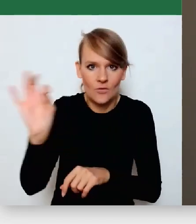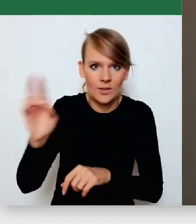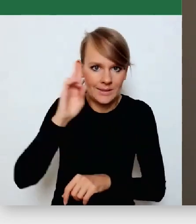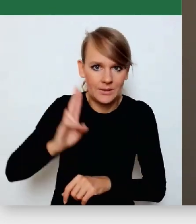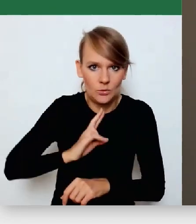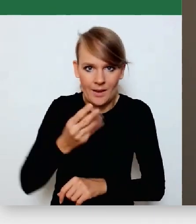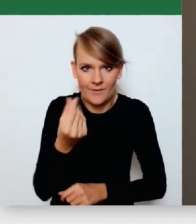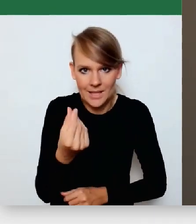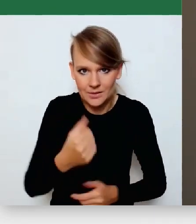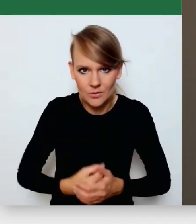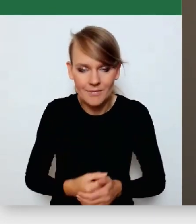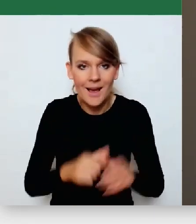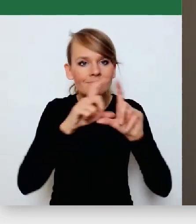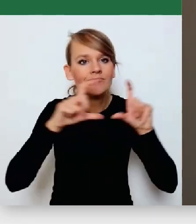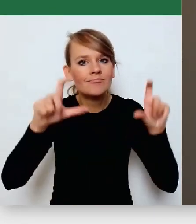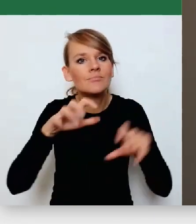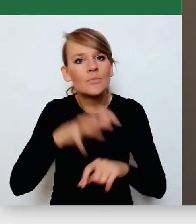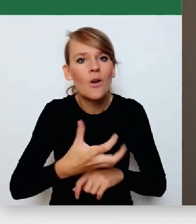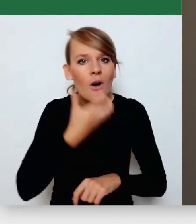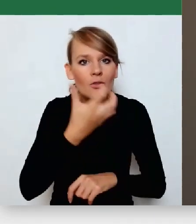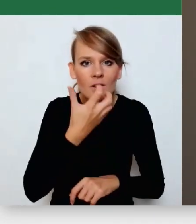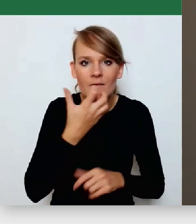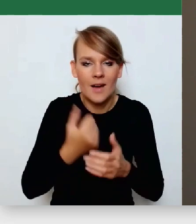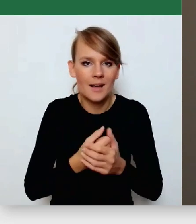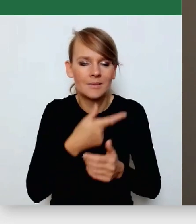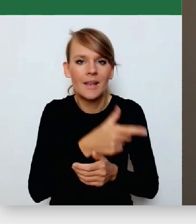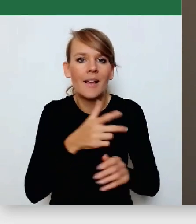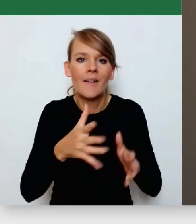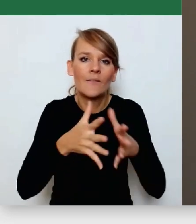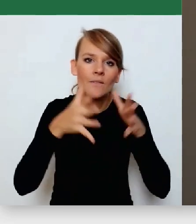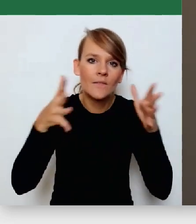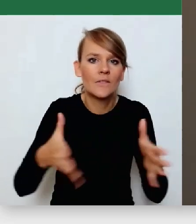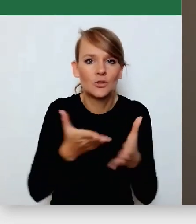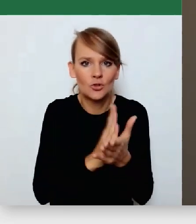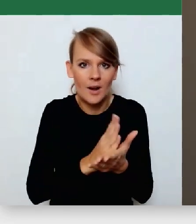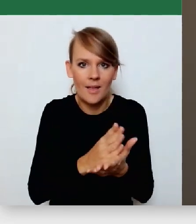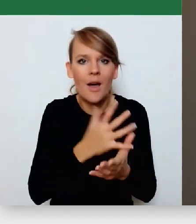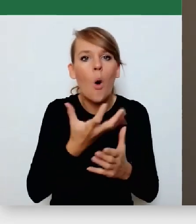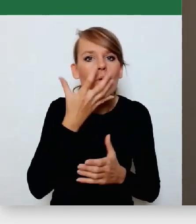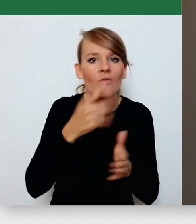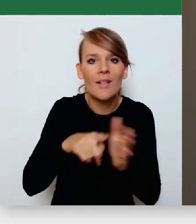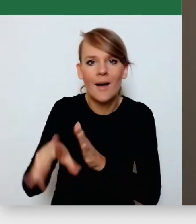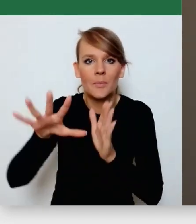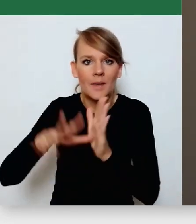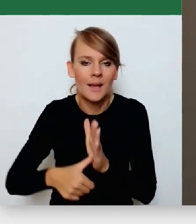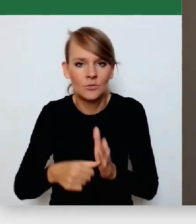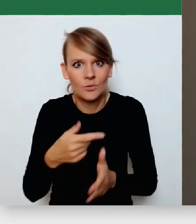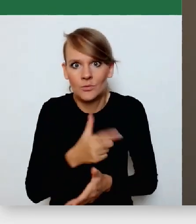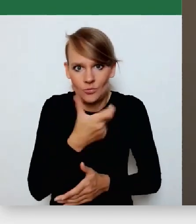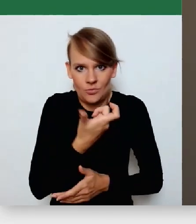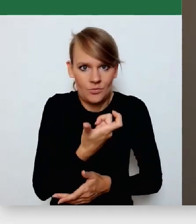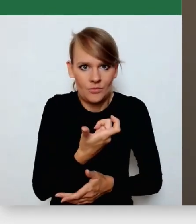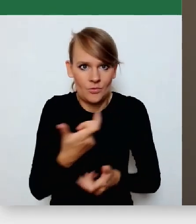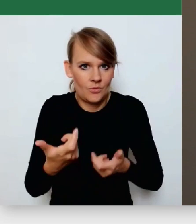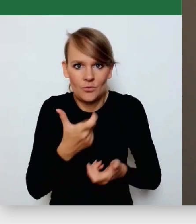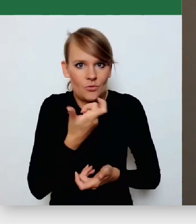jak taka ciepłownia średniej wielkości miasta ma sobie z tą sytuacją poradzić sama?